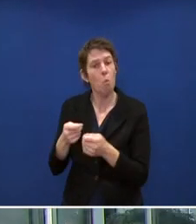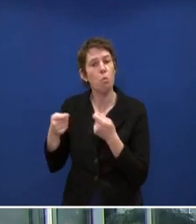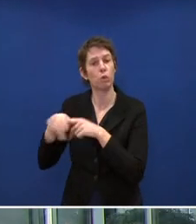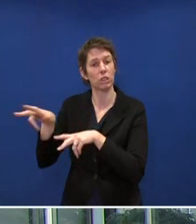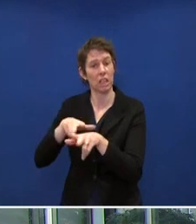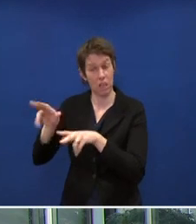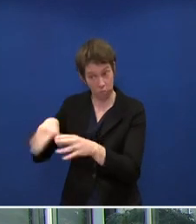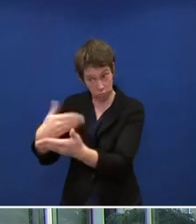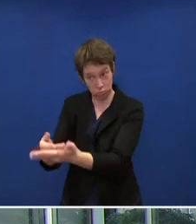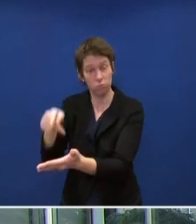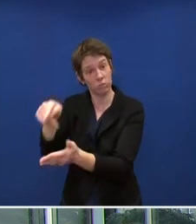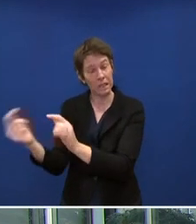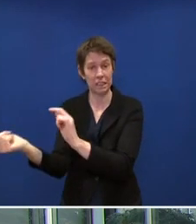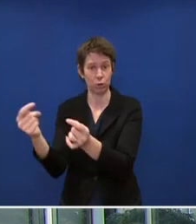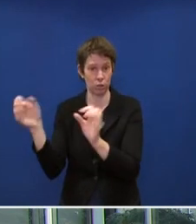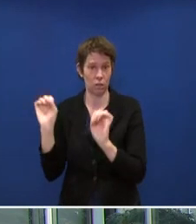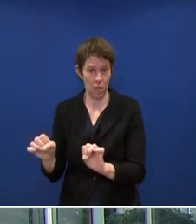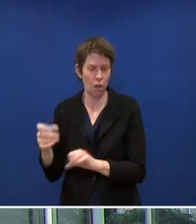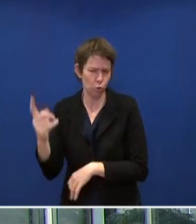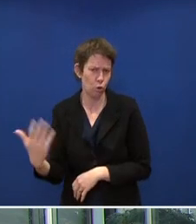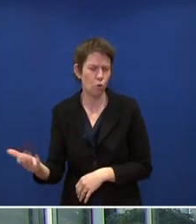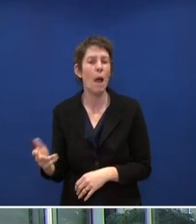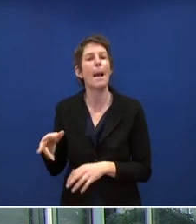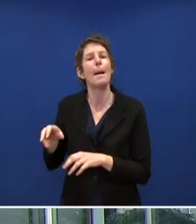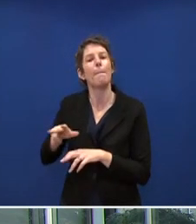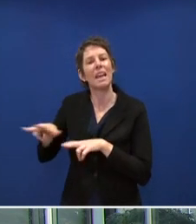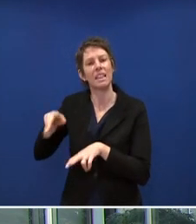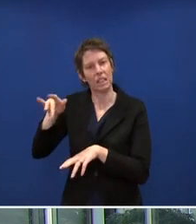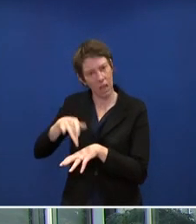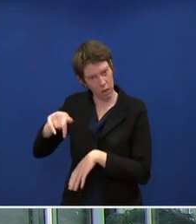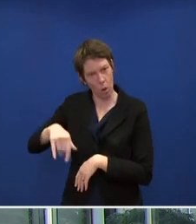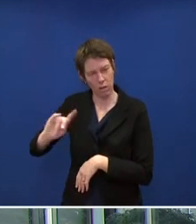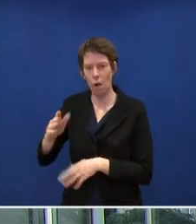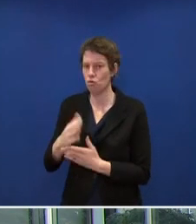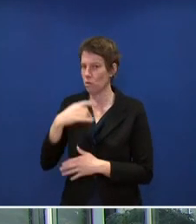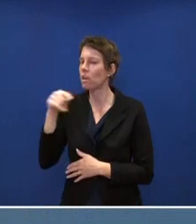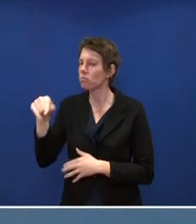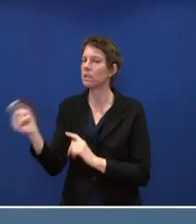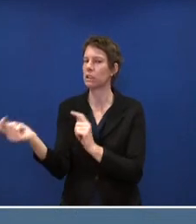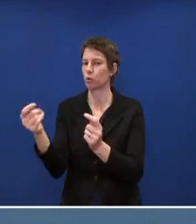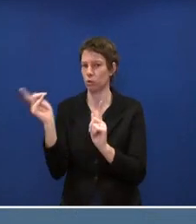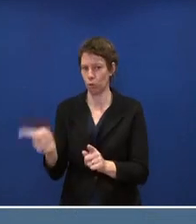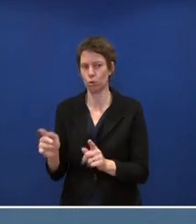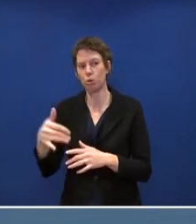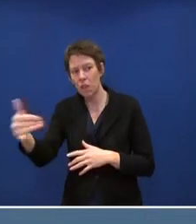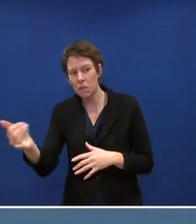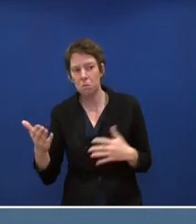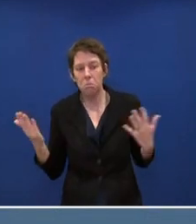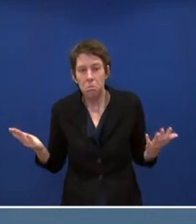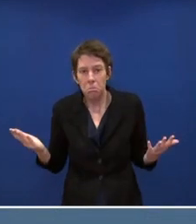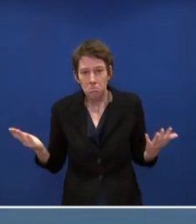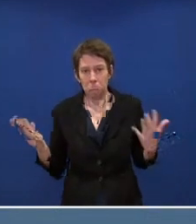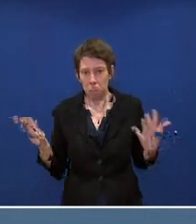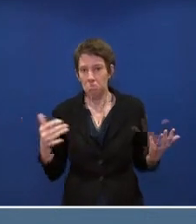diskutiert werden kann und soll. Das hat die Ministerin heute auch nochmal unterstrichen. Und das muss nun entsprechend dann auch eben